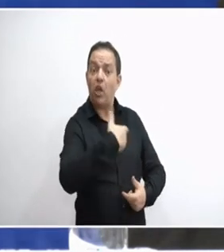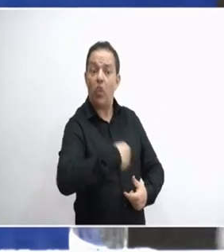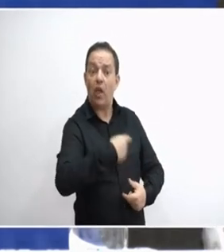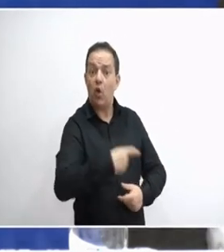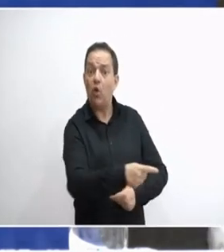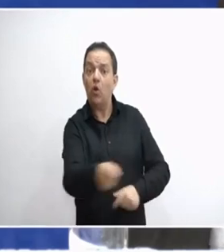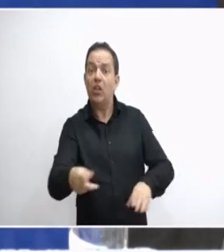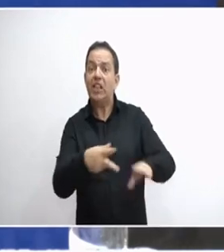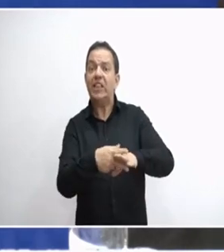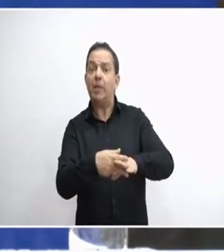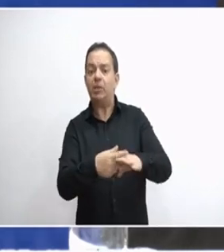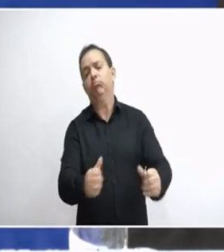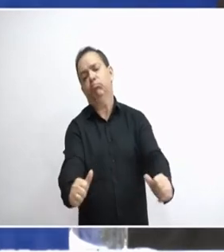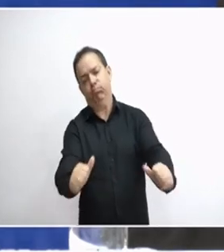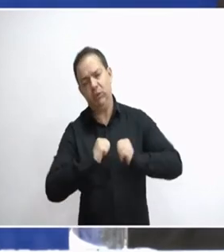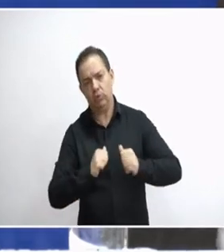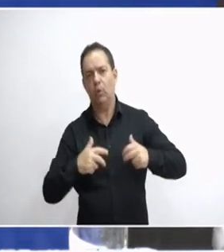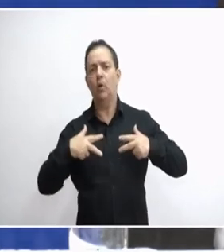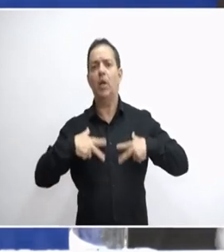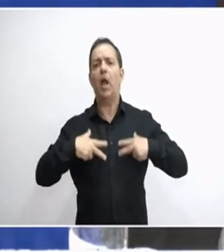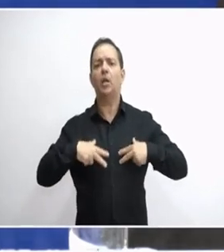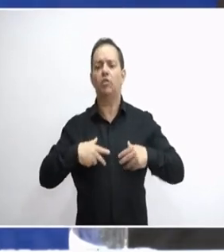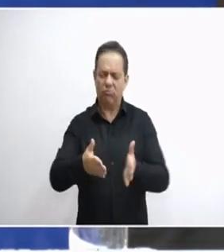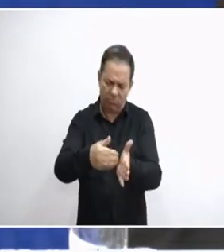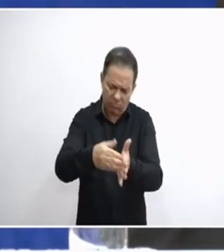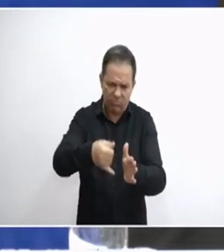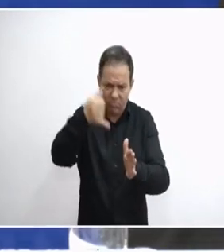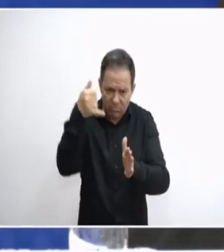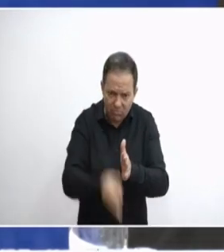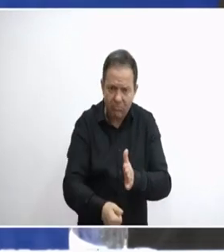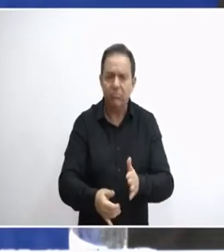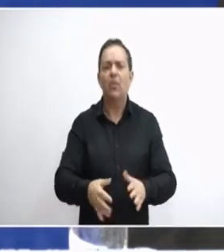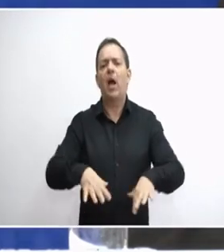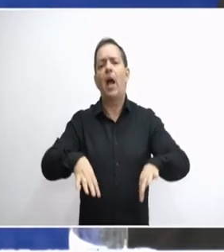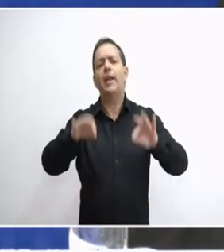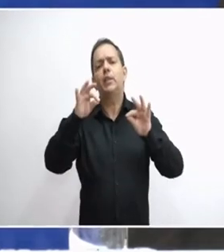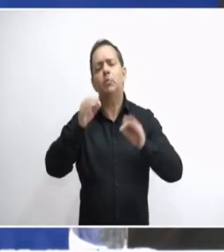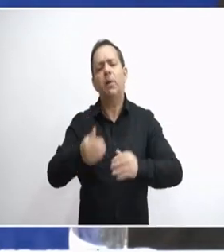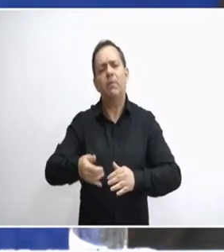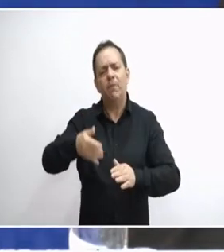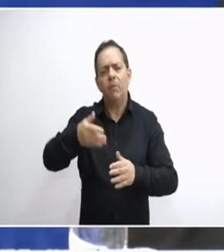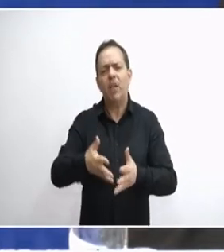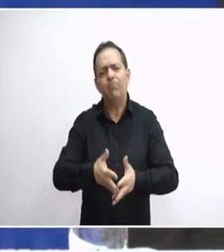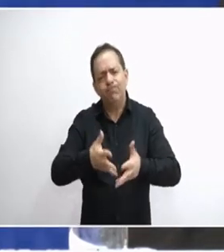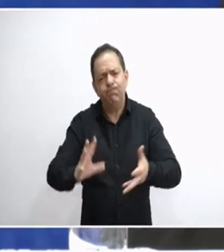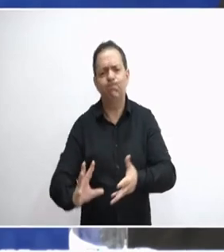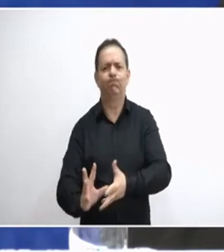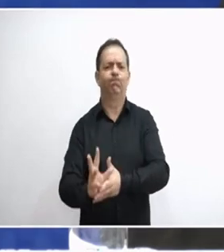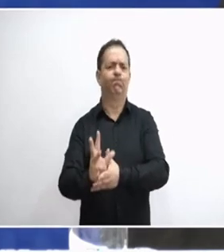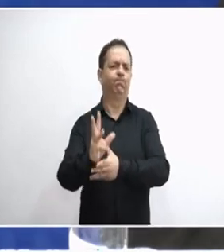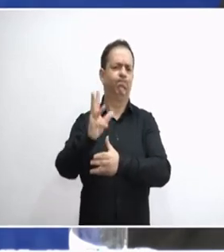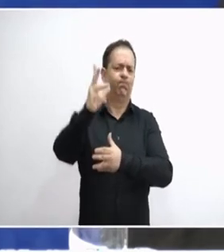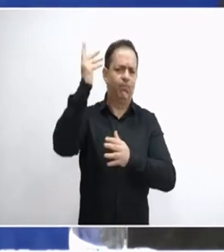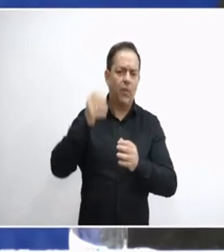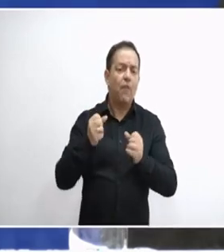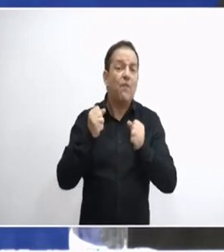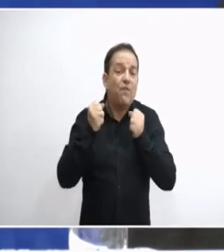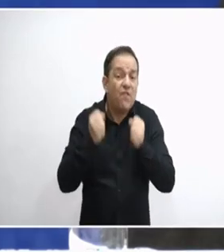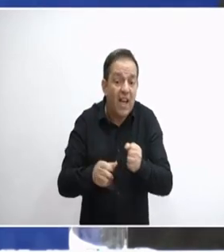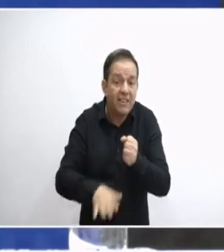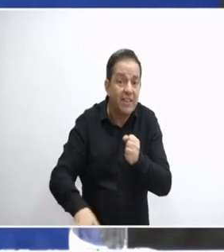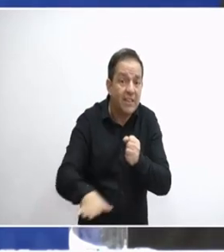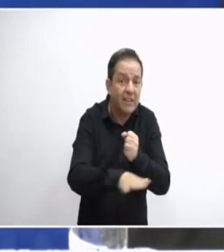κρατικοποιούν τις τράπεζες, γίνεται μια τεράστια εξηγίανση και πάμε σε μια αρχική βαθιά ανάπτυξη με βάσεις